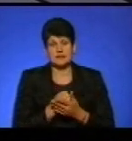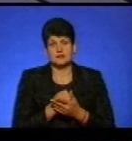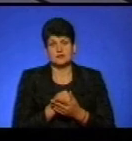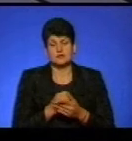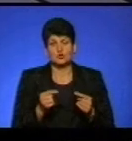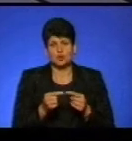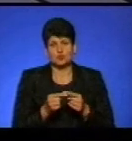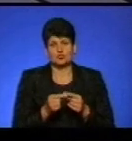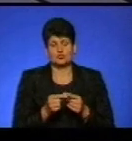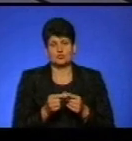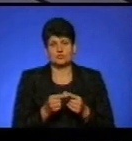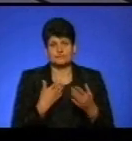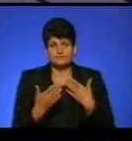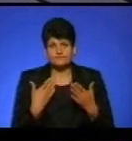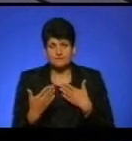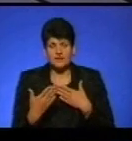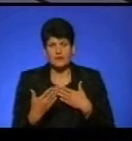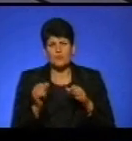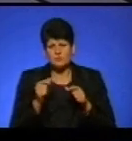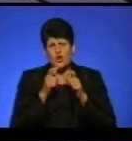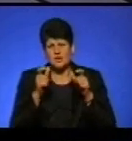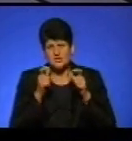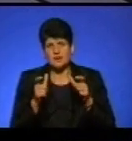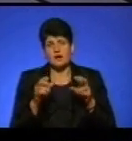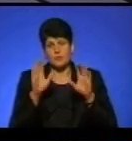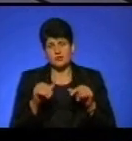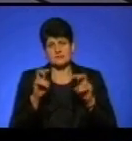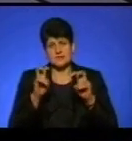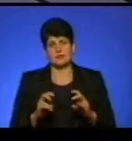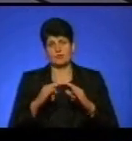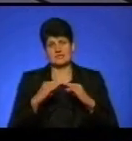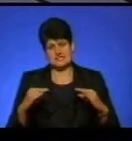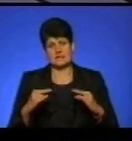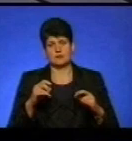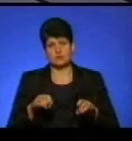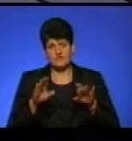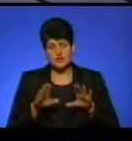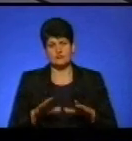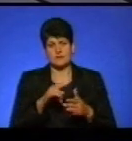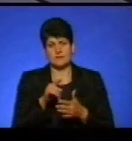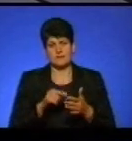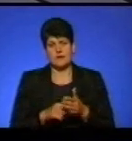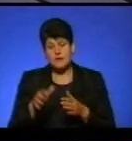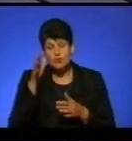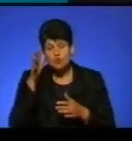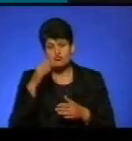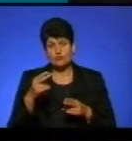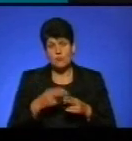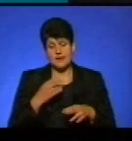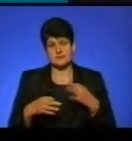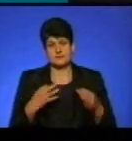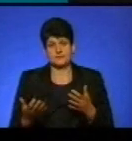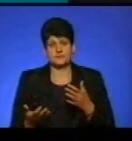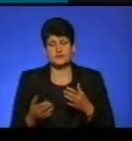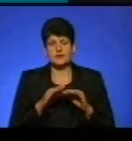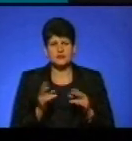Тобто емоціями ми нічого не вирішимо. Ми можемо покричати, але все рівно ми сядемо за крилий стіл і вирішимо питання. В межах розумного, без жодних емоцій. Зараз дітки ще